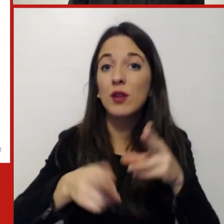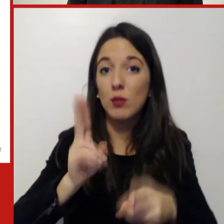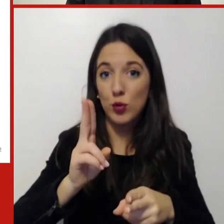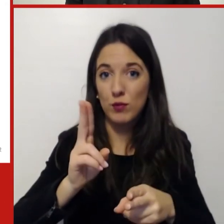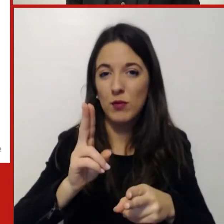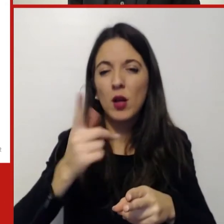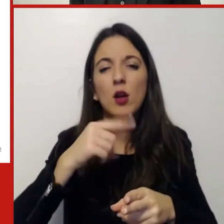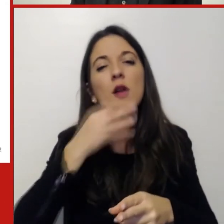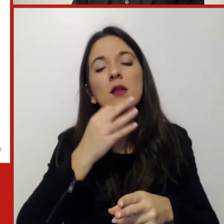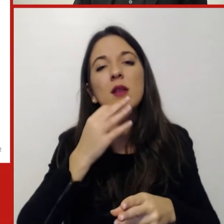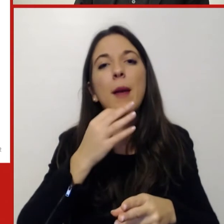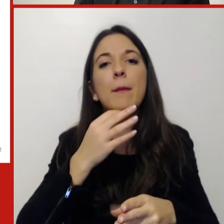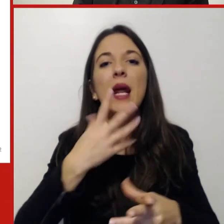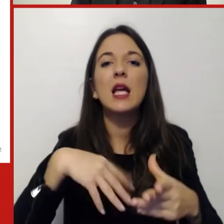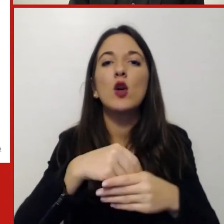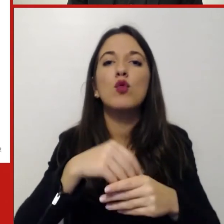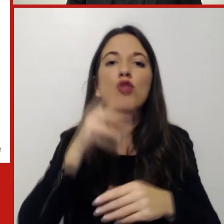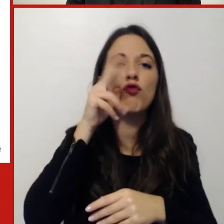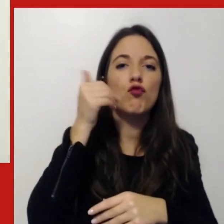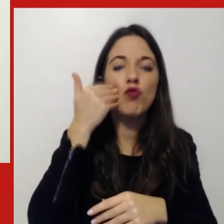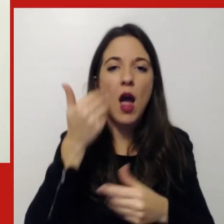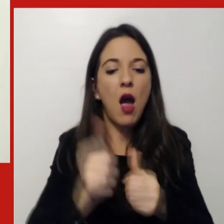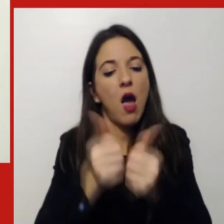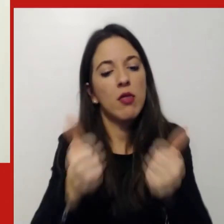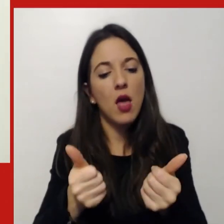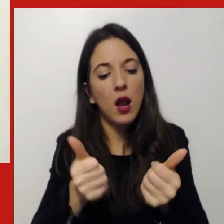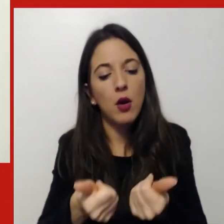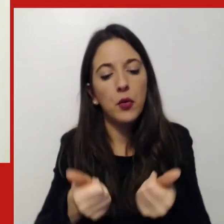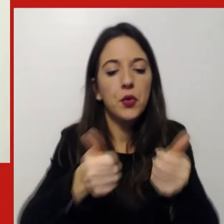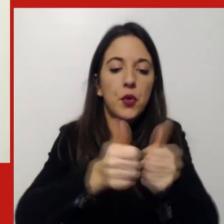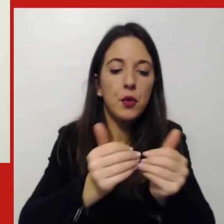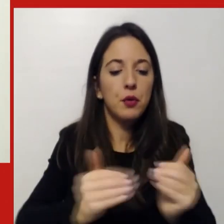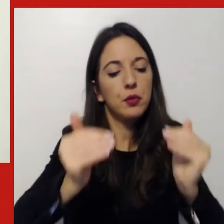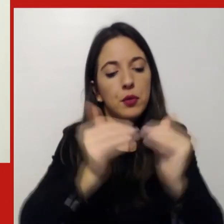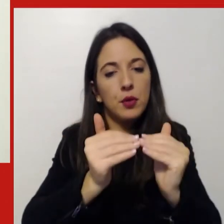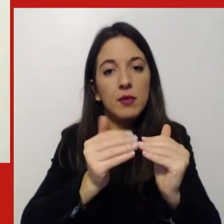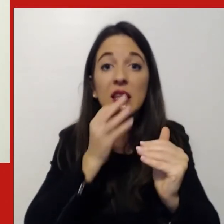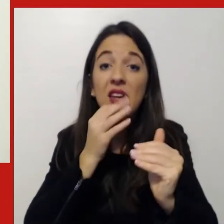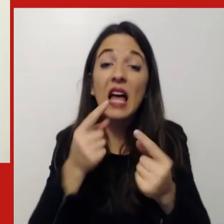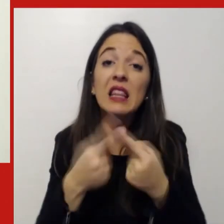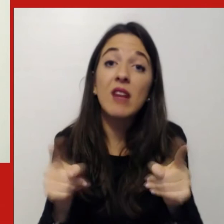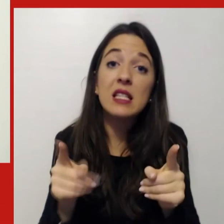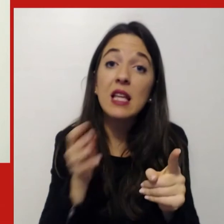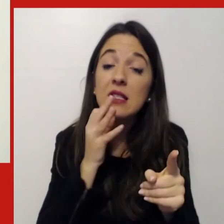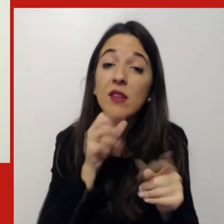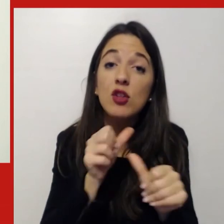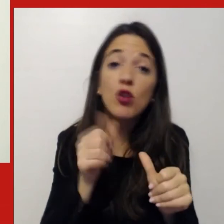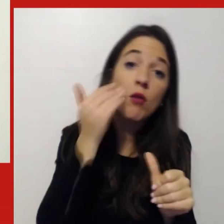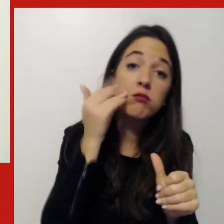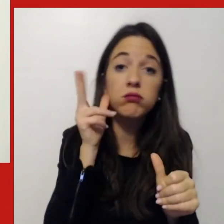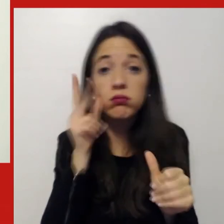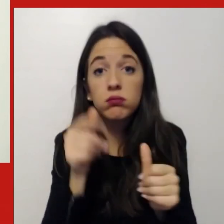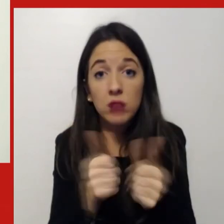come se la diversità per noi fosse il fatto di essere maschio e femmina ecco la